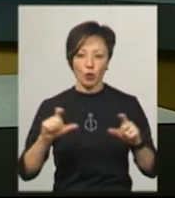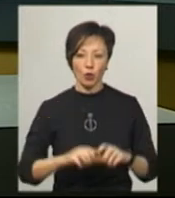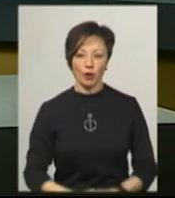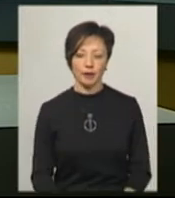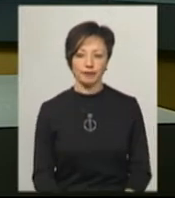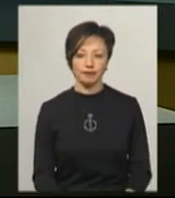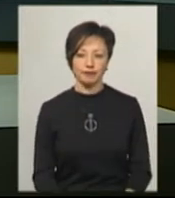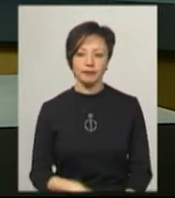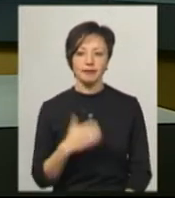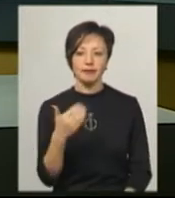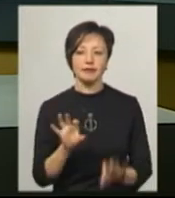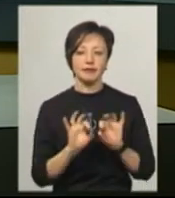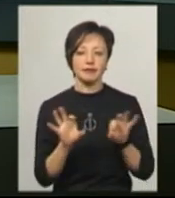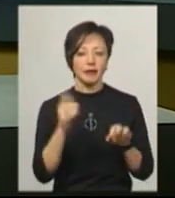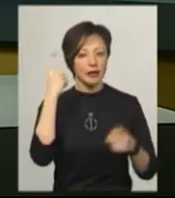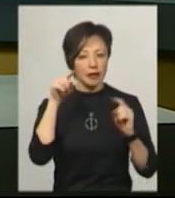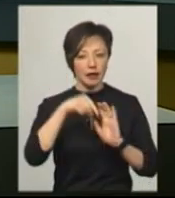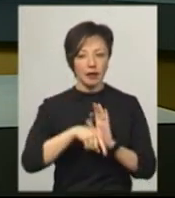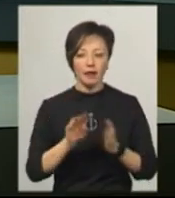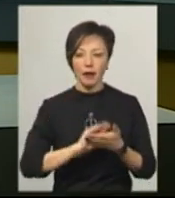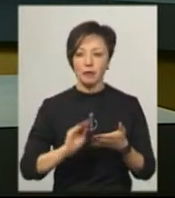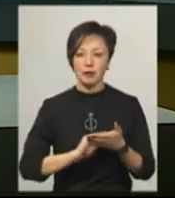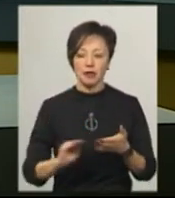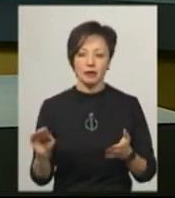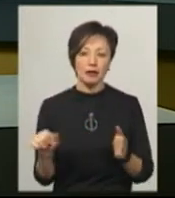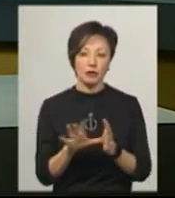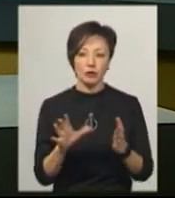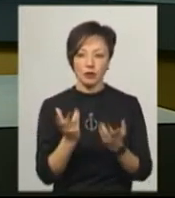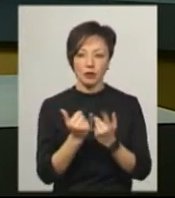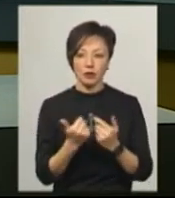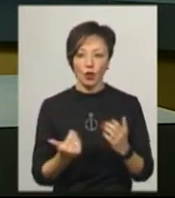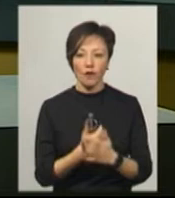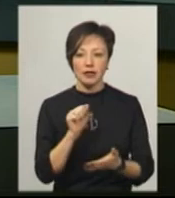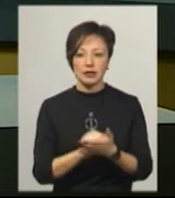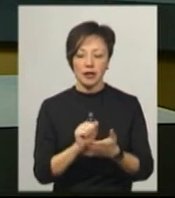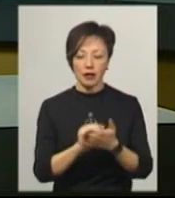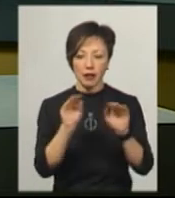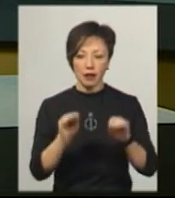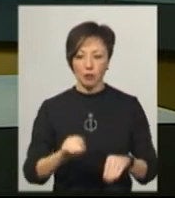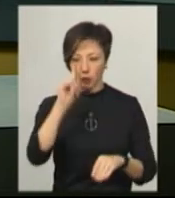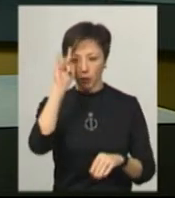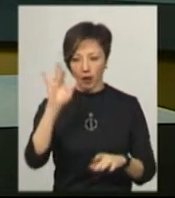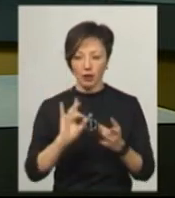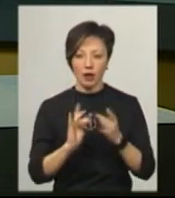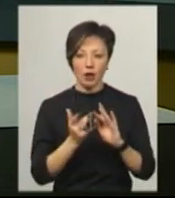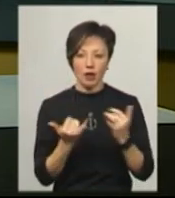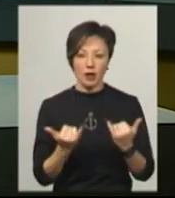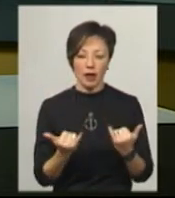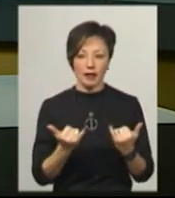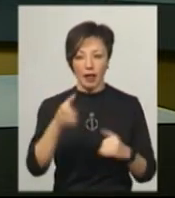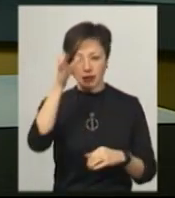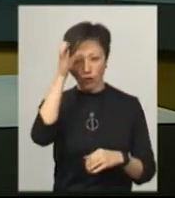Грицишина. За її словами, ідея полягає у написанні рекордної кількості нових статей до популярної онлайн-енциклопедії.